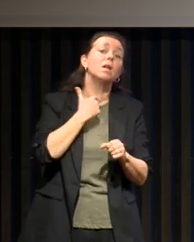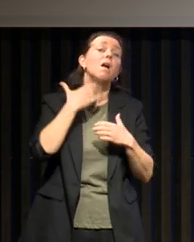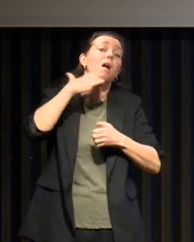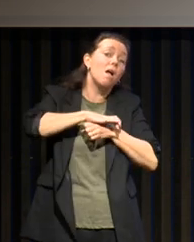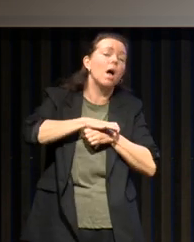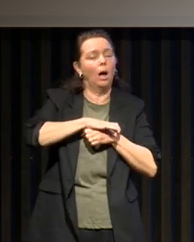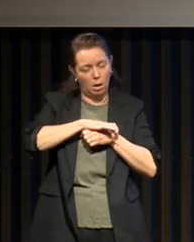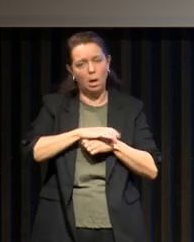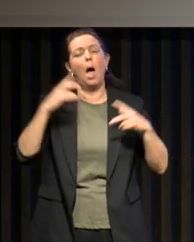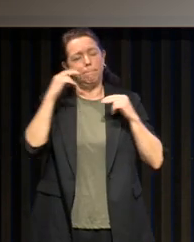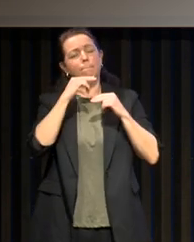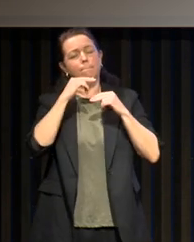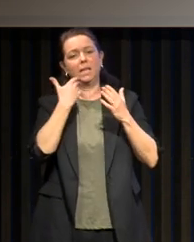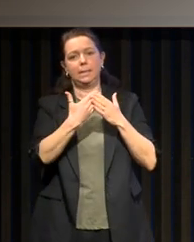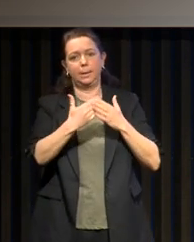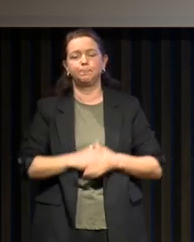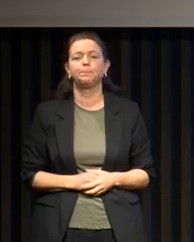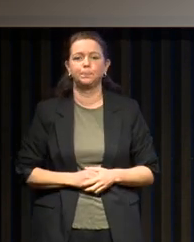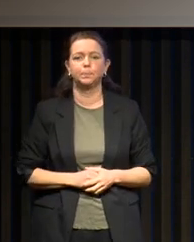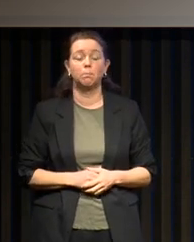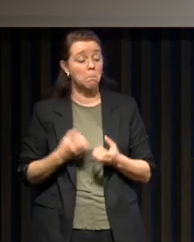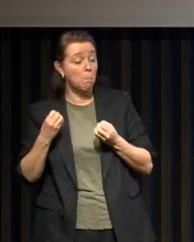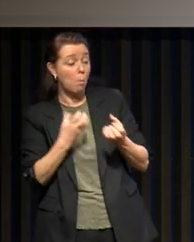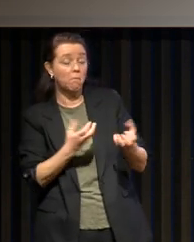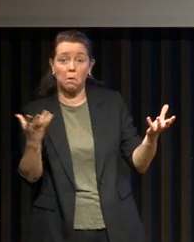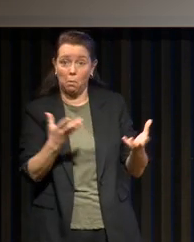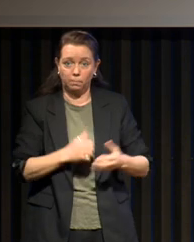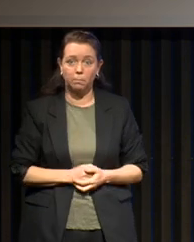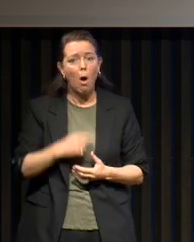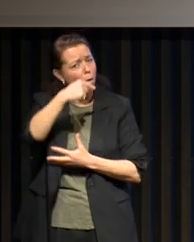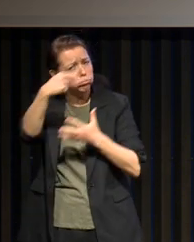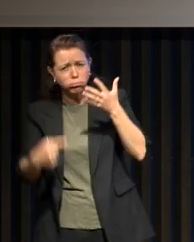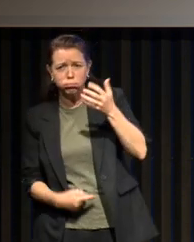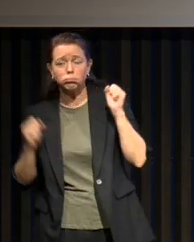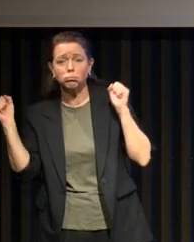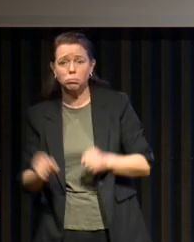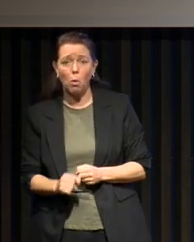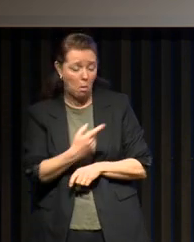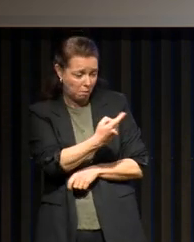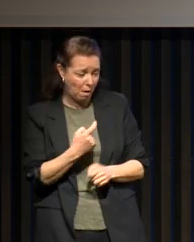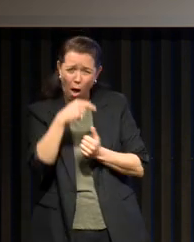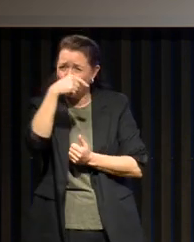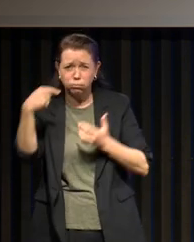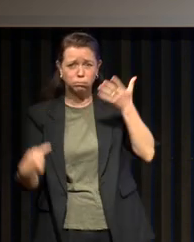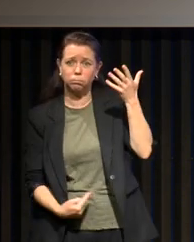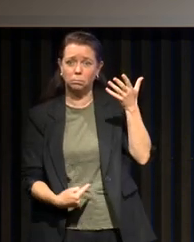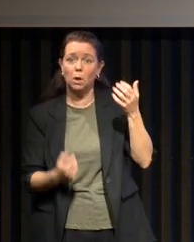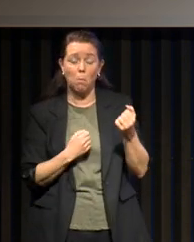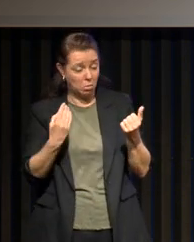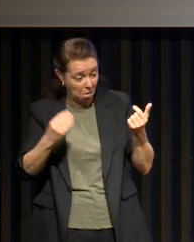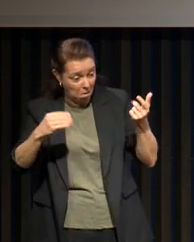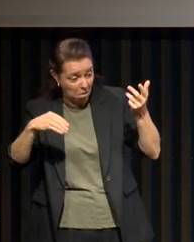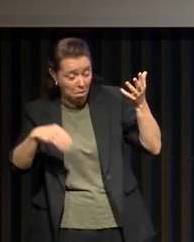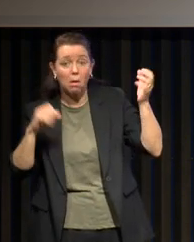Qu'est-ce qui favorise ces apnées obstructives du sommeil ? Plein de facteurs. C'est multifactoriel, qui peuvent s'accumuler pour conduire